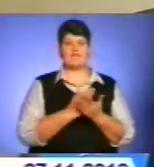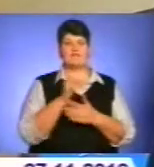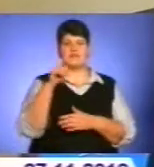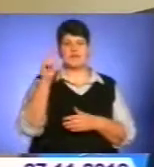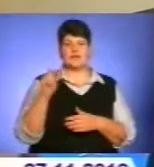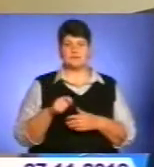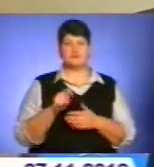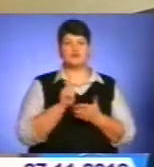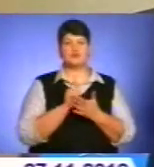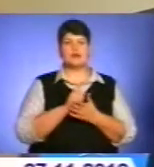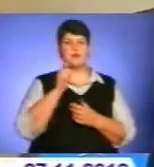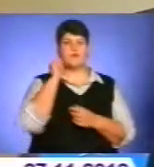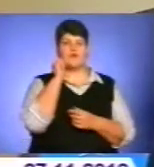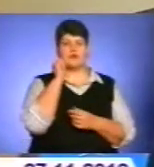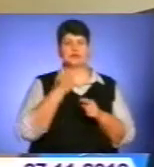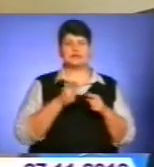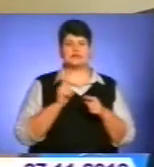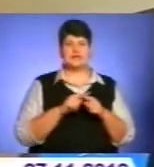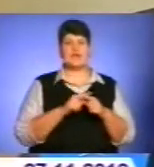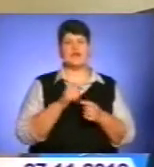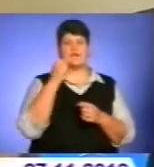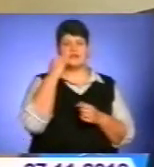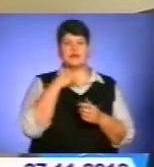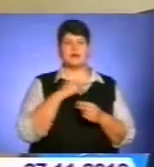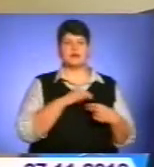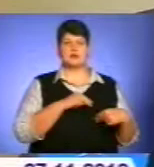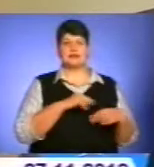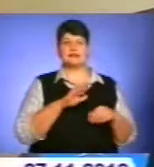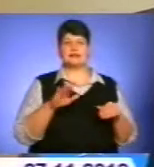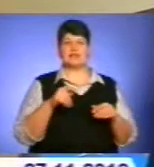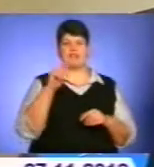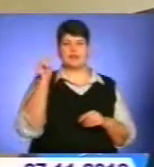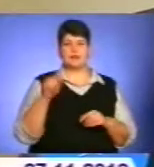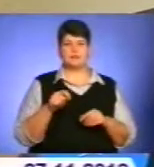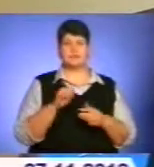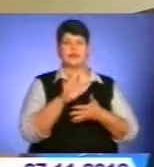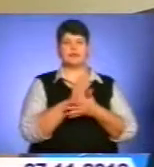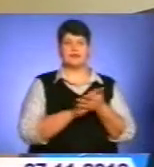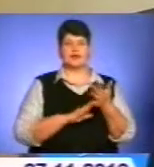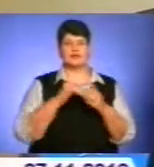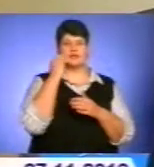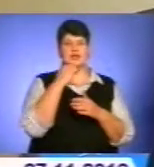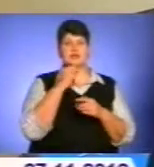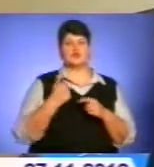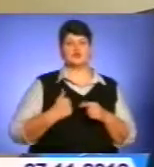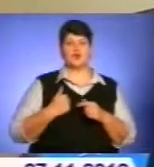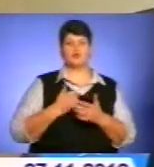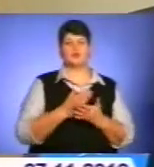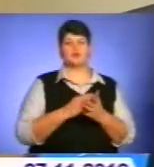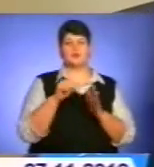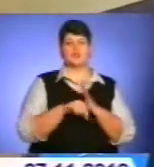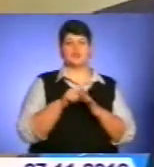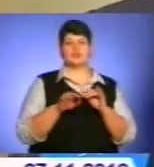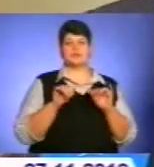Пенсіонери за віком – це ветерани праці, діти війни. Далі – ветерани військової служби та внутрішніх справ.